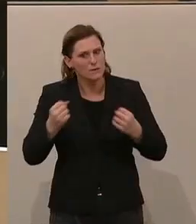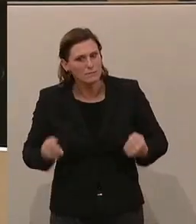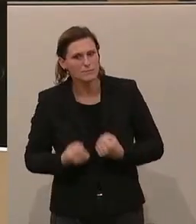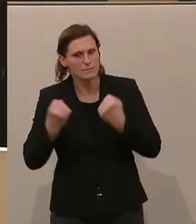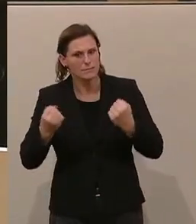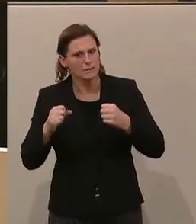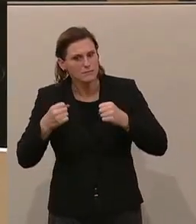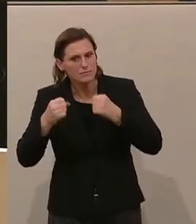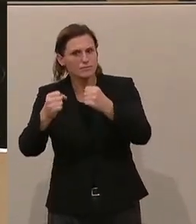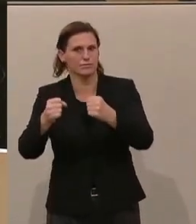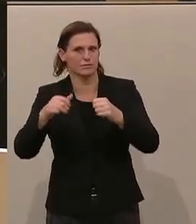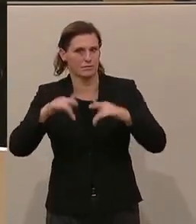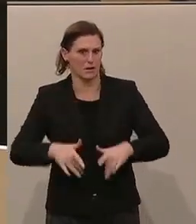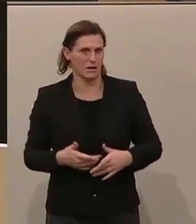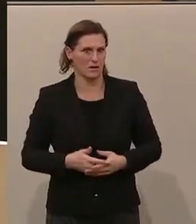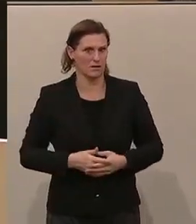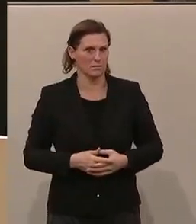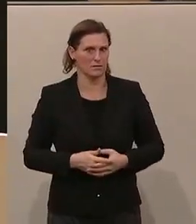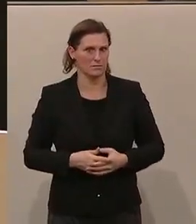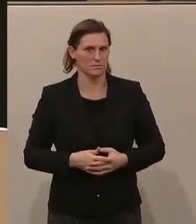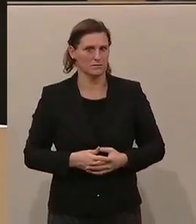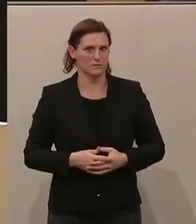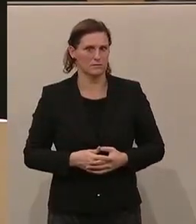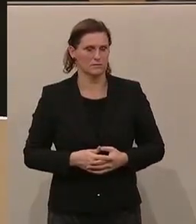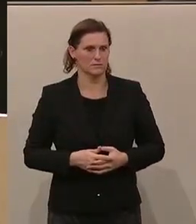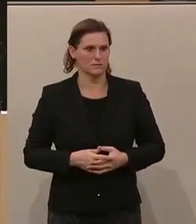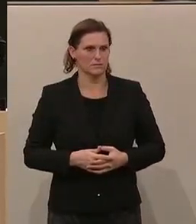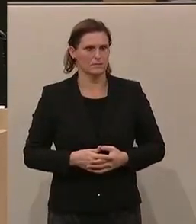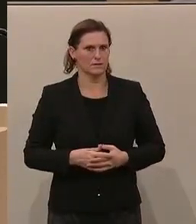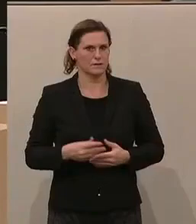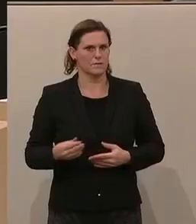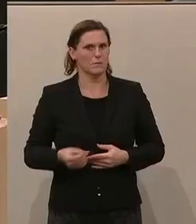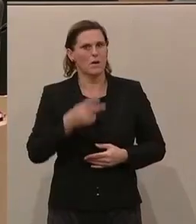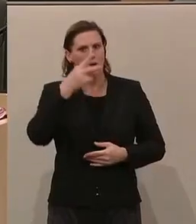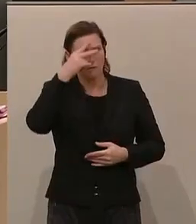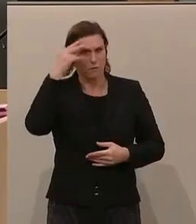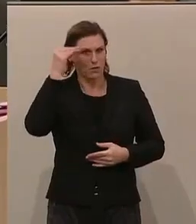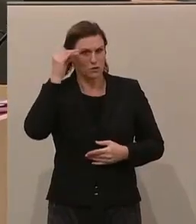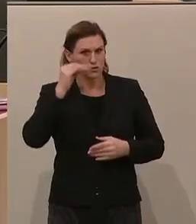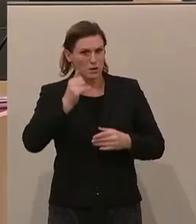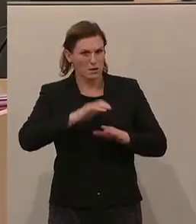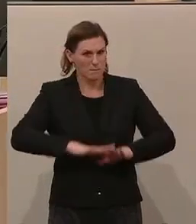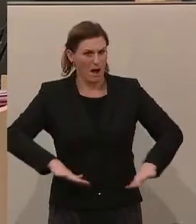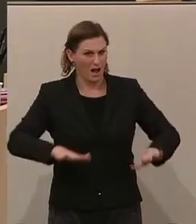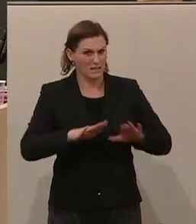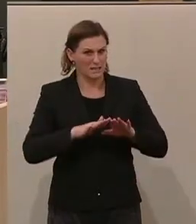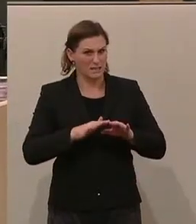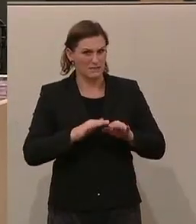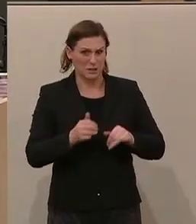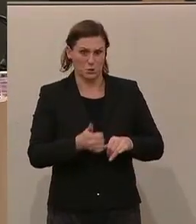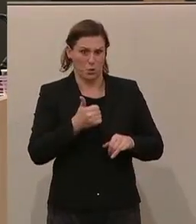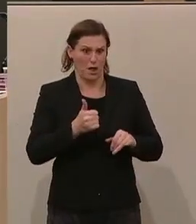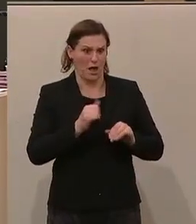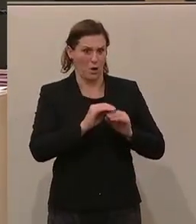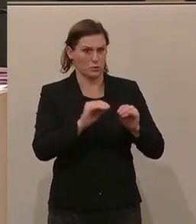Warum ist der Kurzwechsel notwendig gewesen? Ich habe es schon erwähnt, die Volksschule bringt nicht die Basis, die wir brauchen, um Kinder gut auszubilden. Die NMS ist